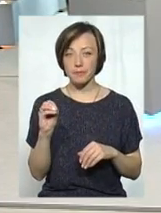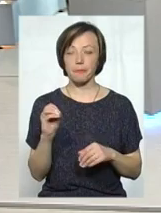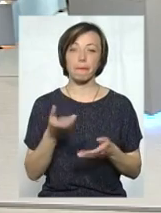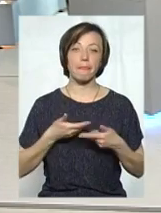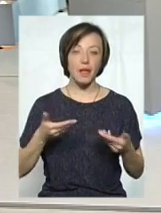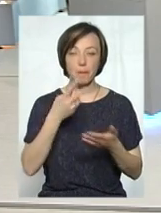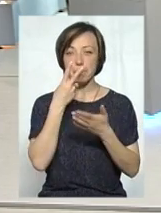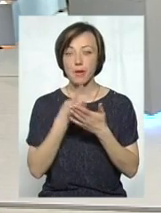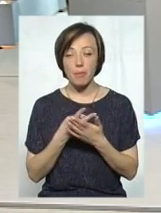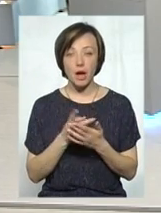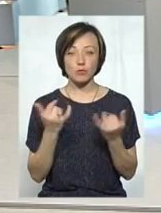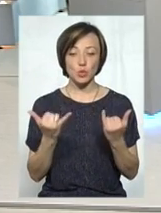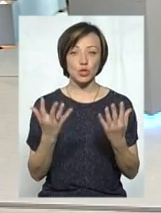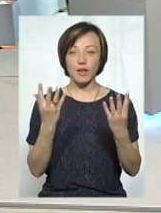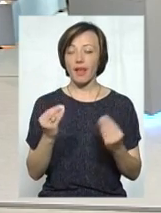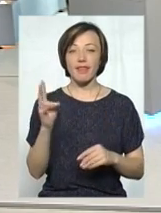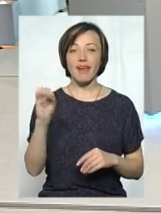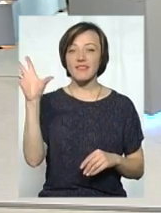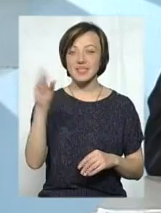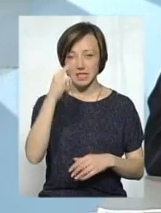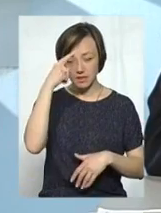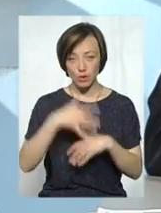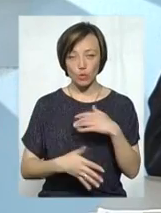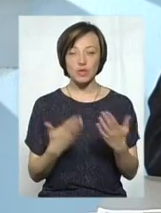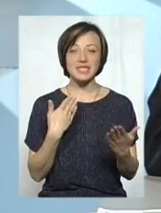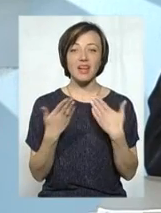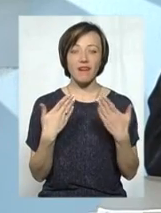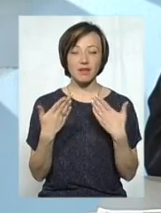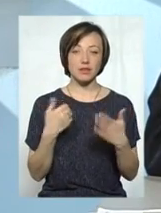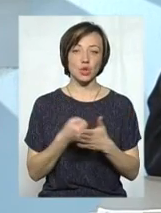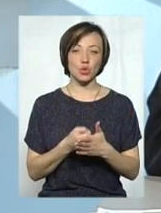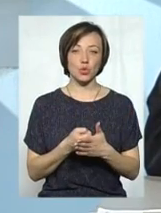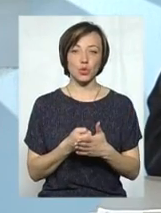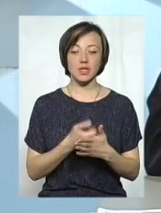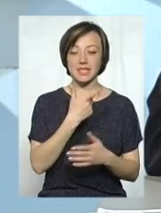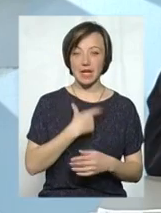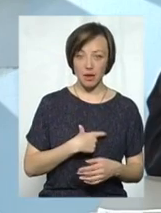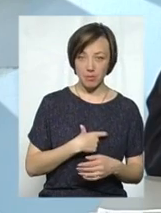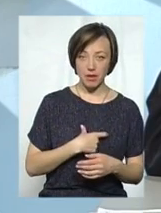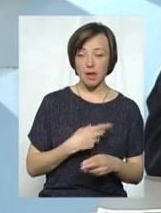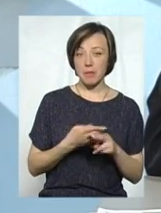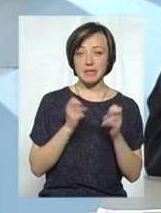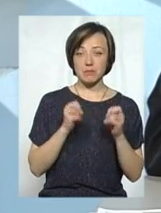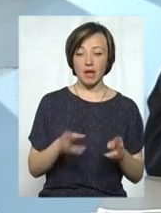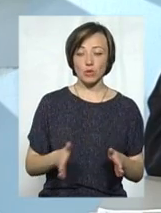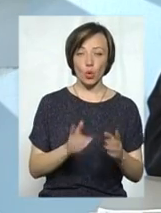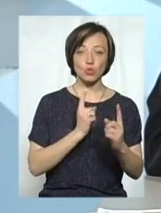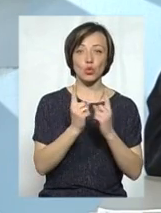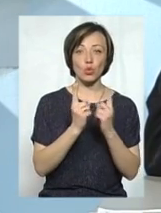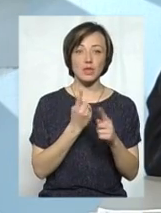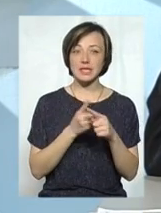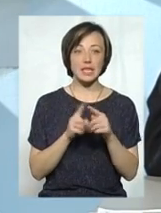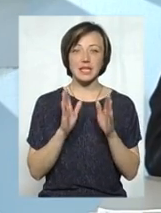ми бачимо, що на сьогоднішній не усі свідомо ставляться, як і до себе. Бо безпека дорожнього руху – це